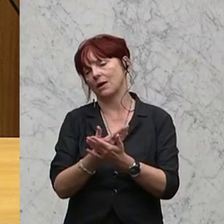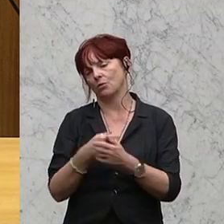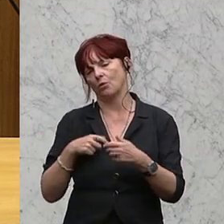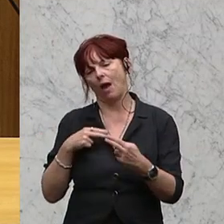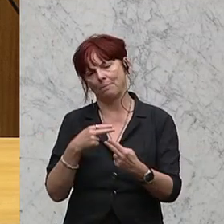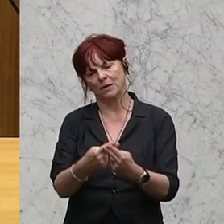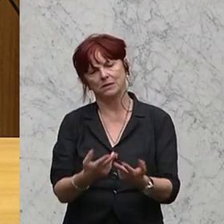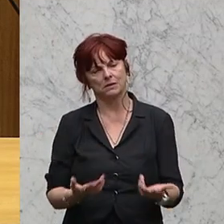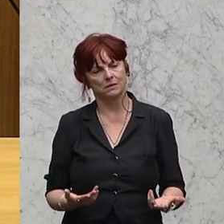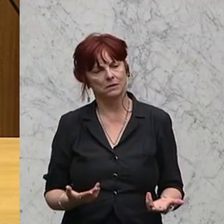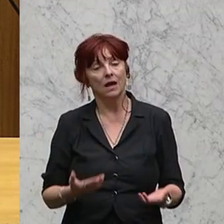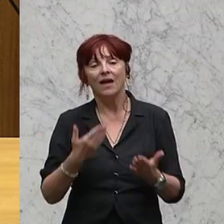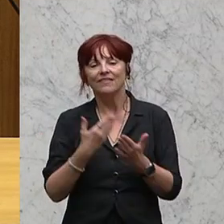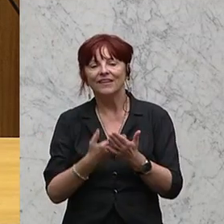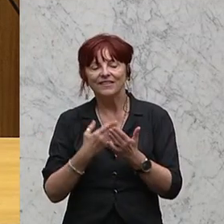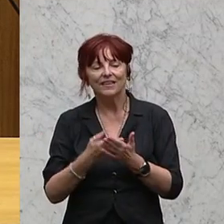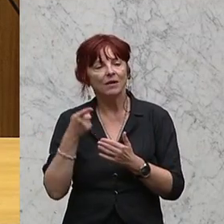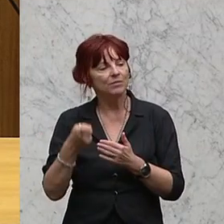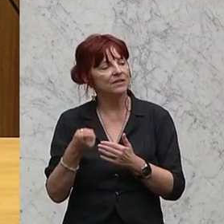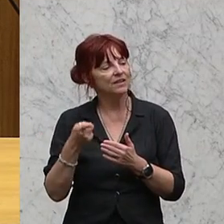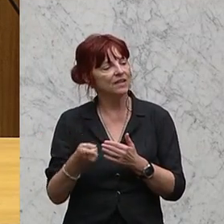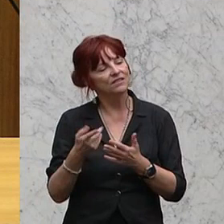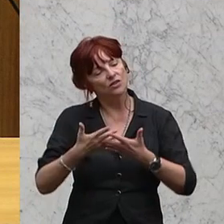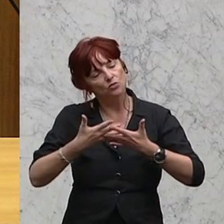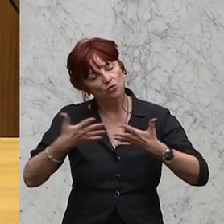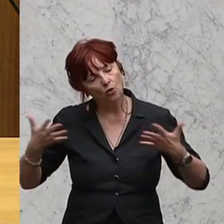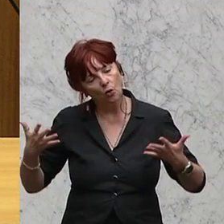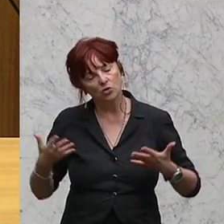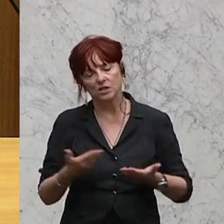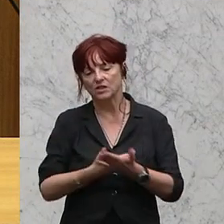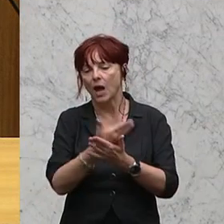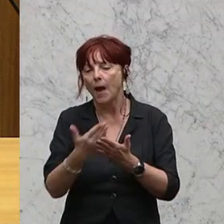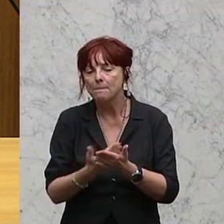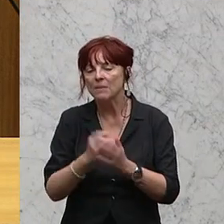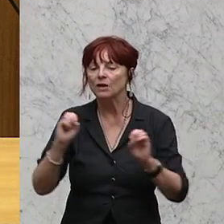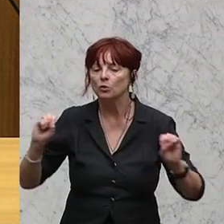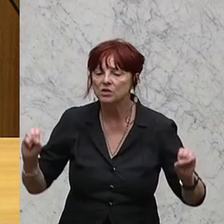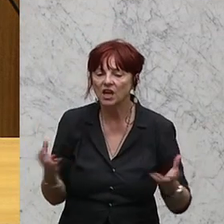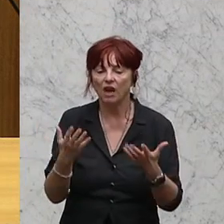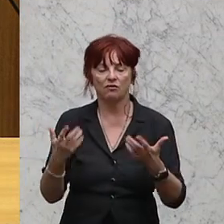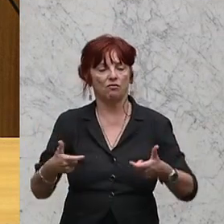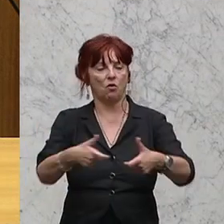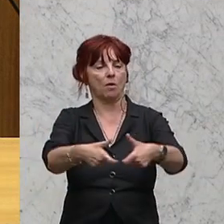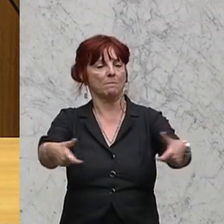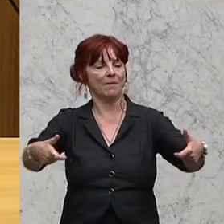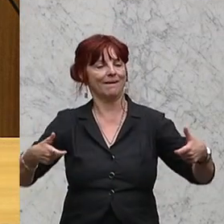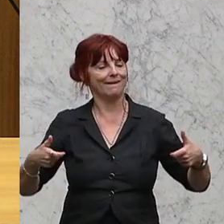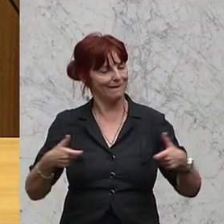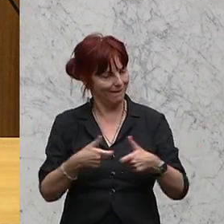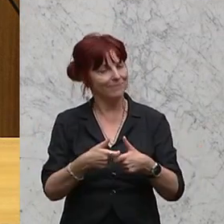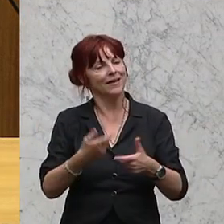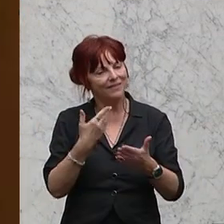werden. Und deshalb sind wir dieses große Bildungsreformvorhaben, dieses große Paket auch gemeinsam